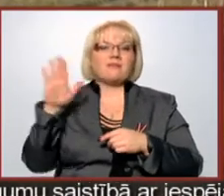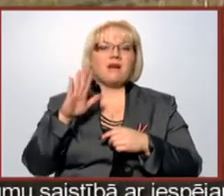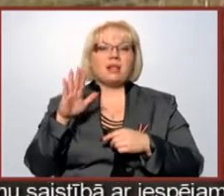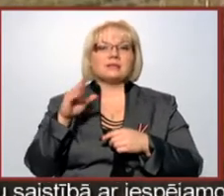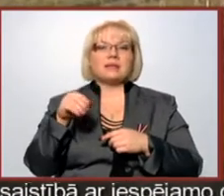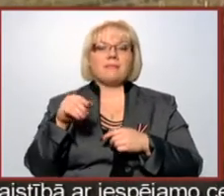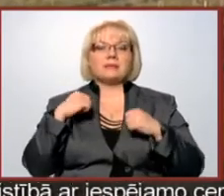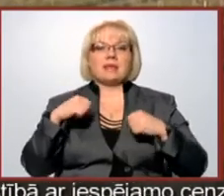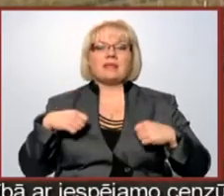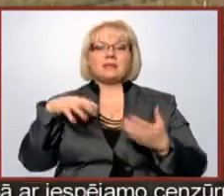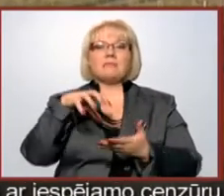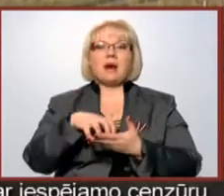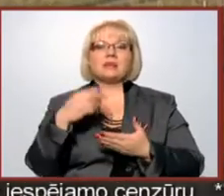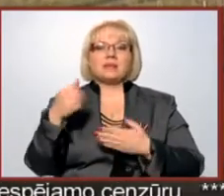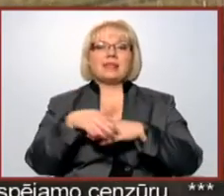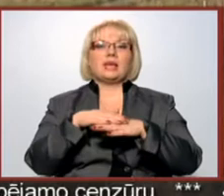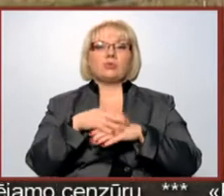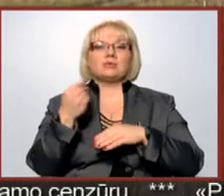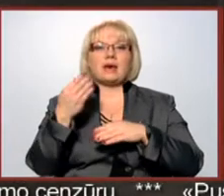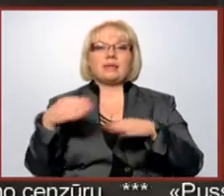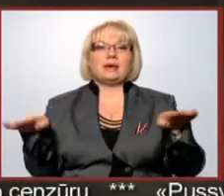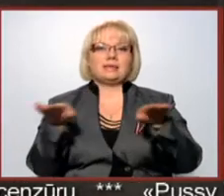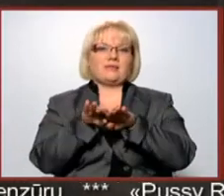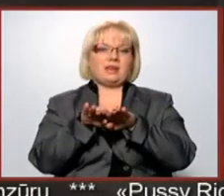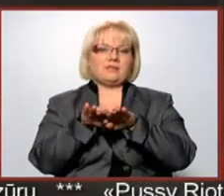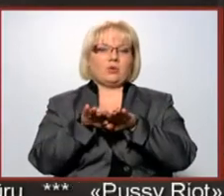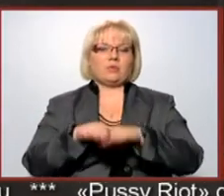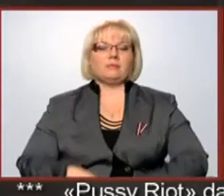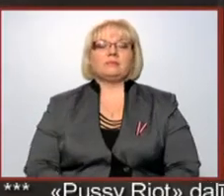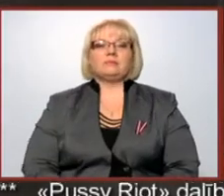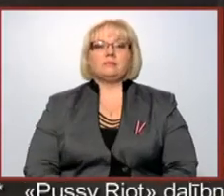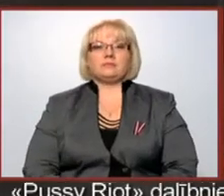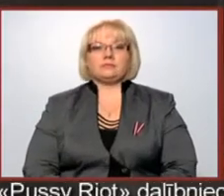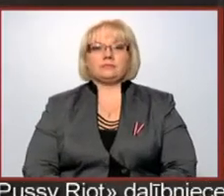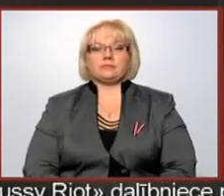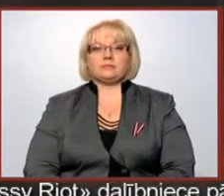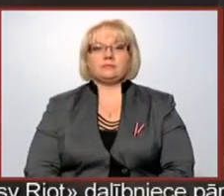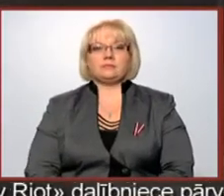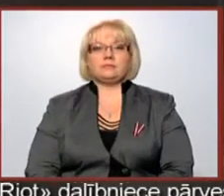dienests nolēmis bāzes cenas un tirgus cenas izlīcis varot. Gonta Purniecerin, Kurganoviņš Odziņš, Kurzenes televīzija.